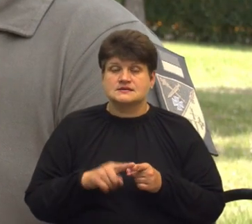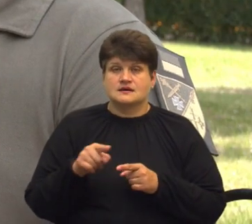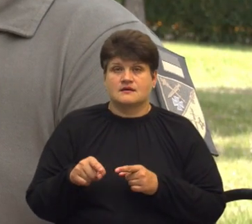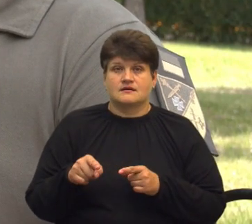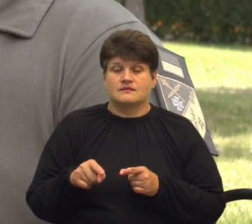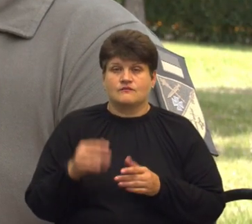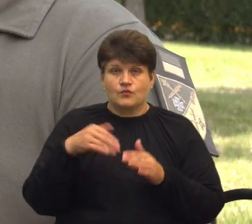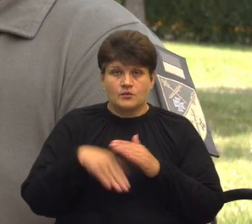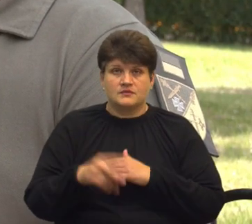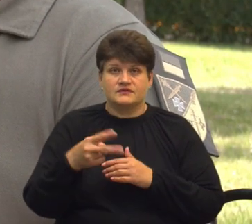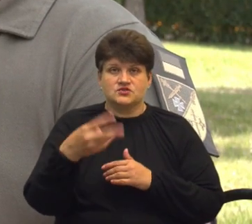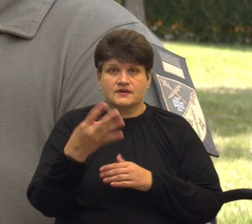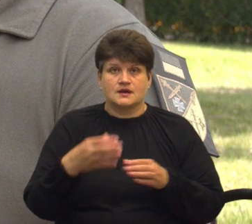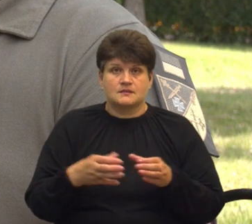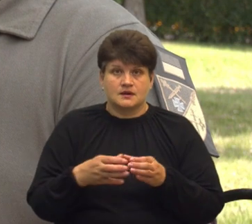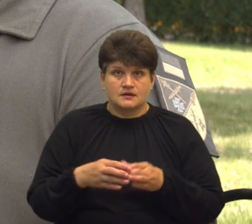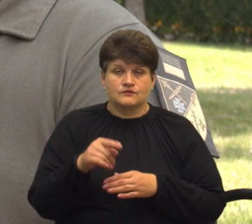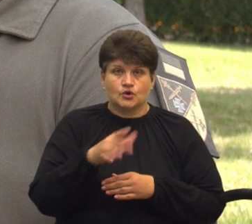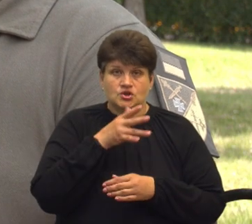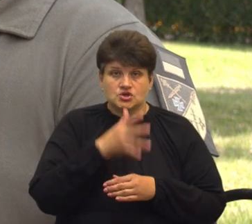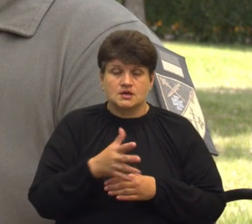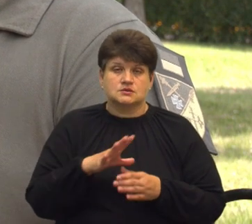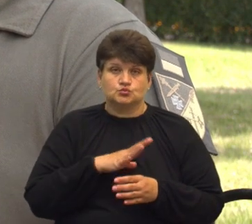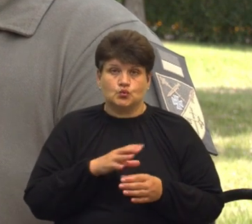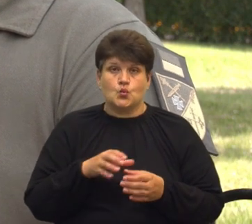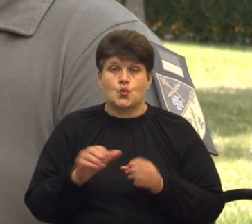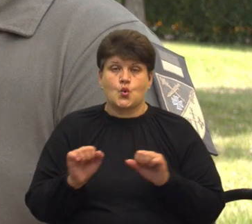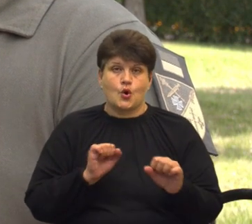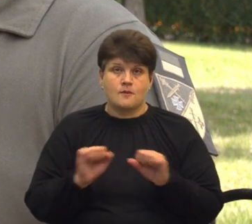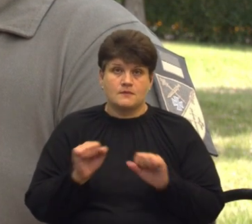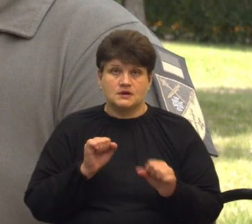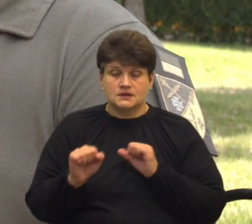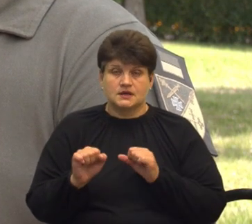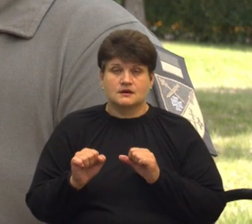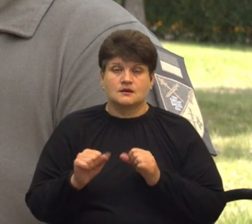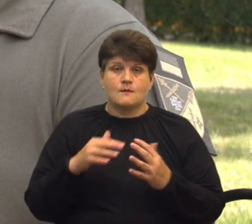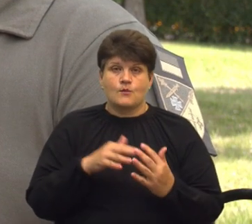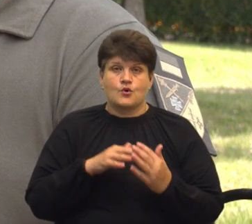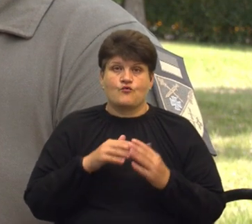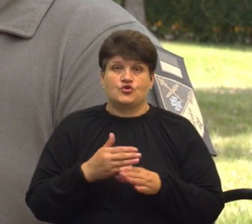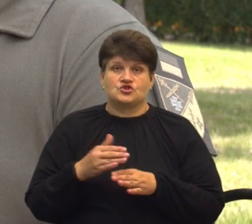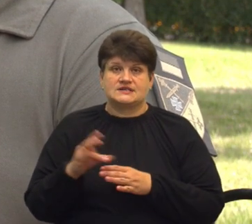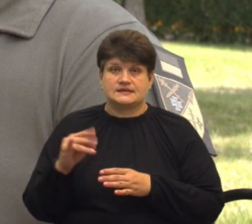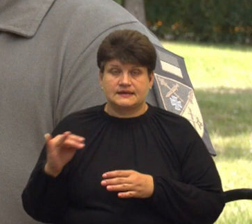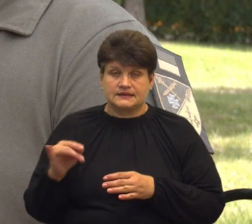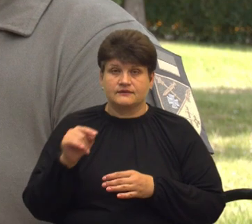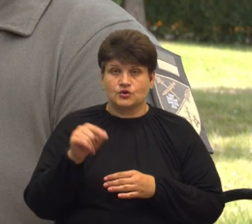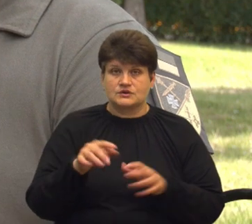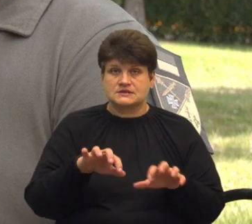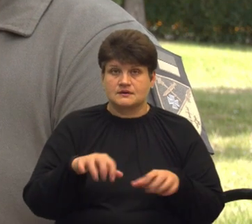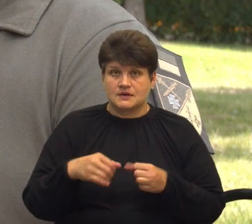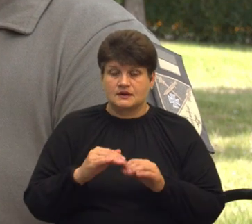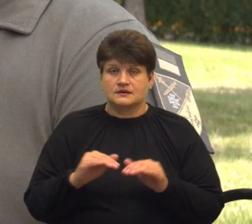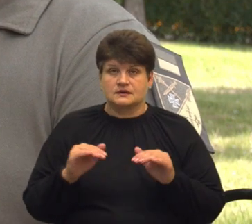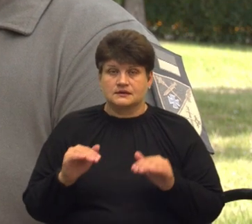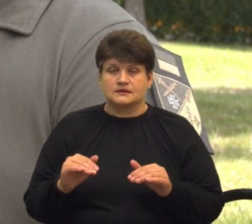вже тоді був на той час командир бойової машини. Потім трохи в нас позабирали людей, бо фронт був